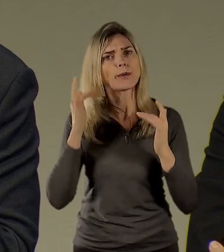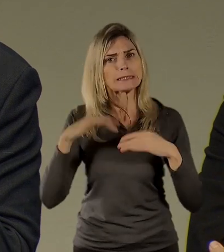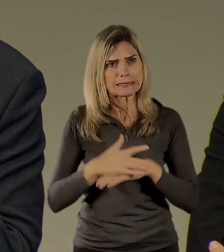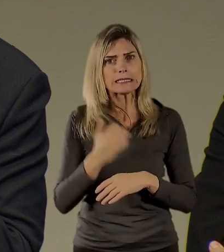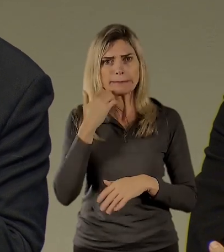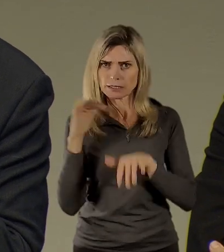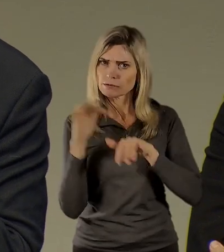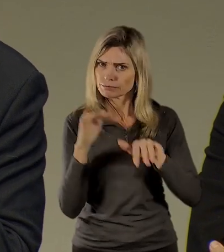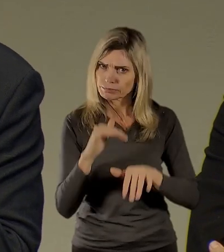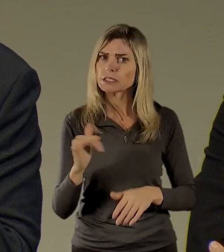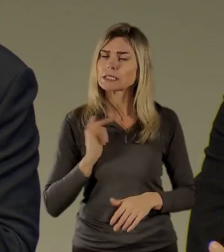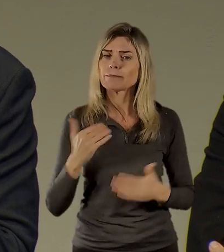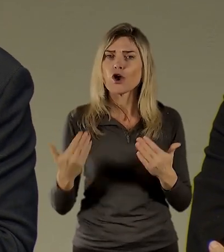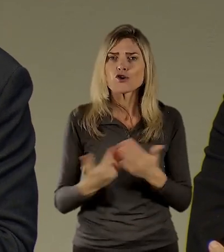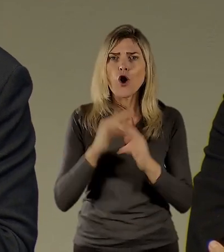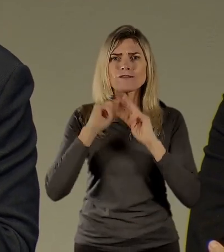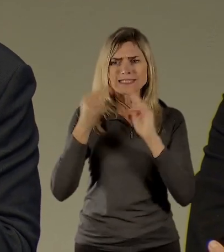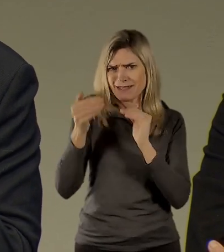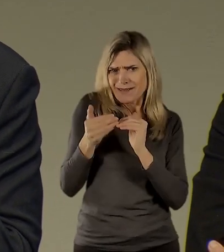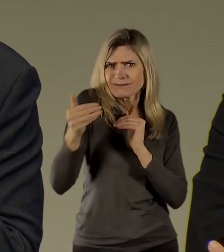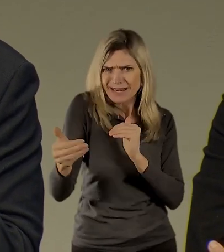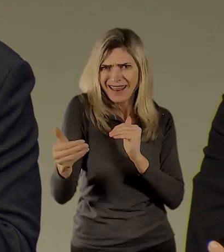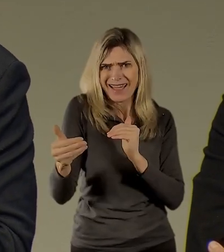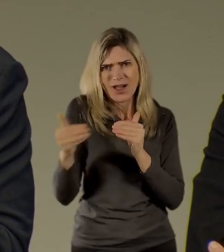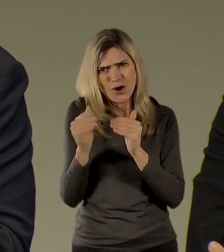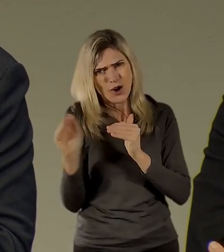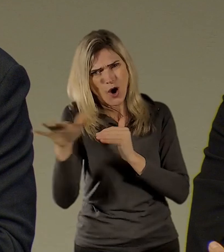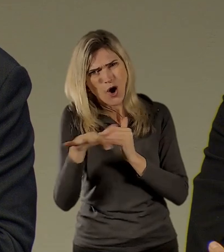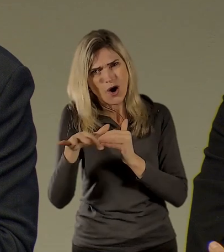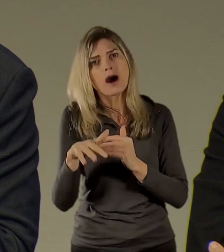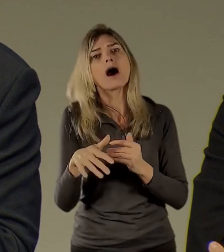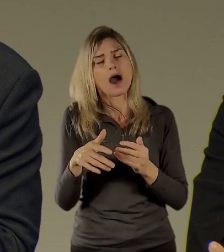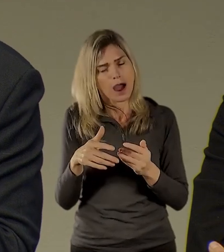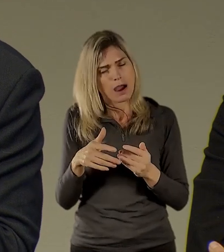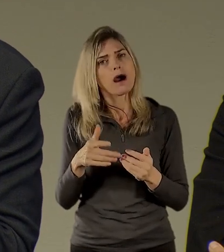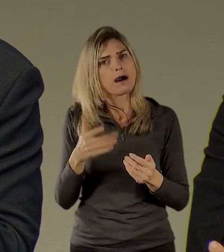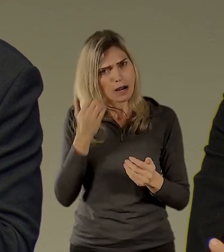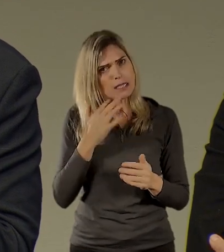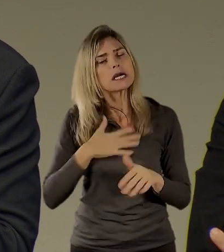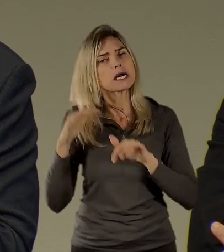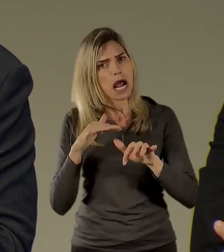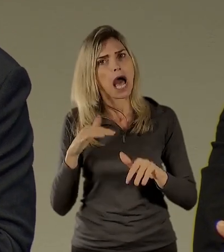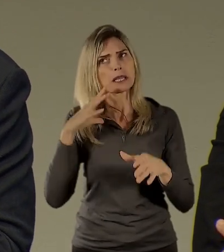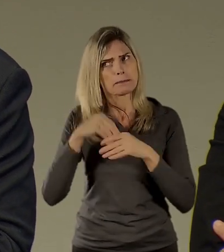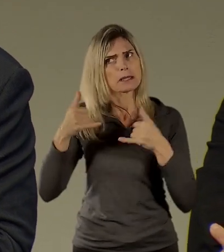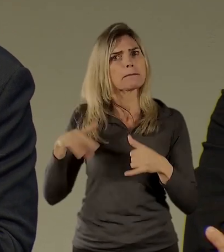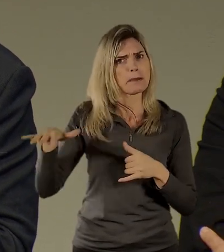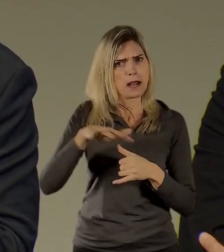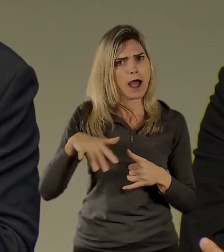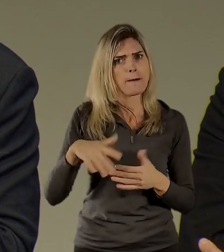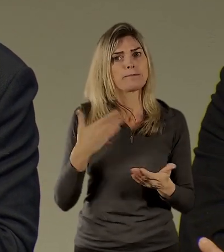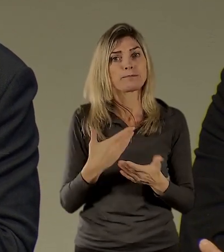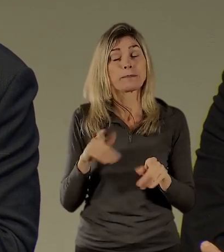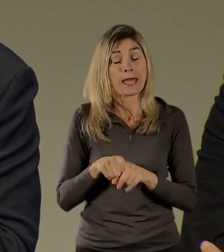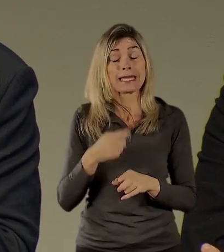místo, ten nový svět, který je hnedka za rohem, který bychom taky rádi připomenuli, včetně třeba knížákových happeningů z